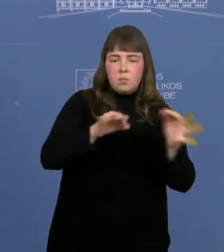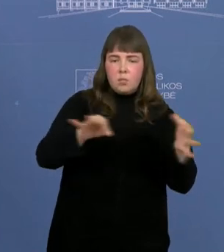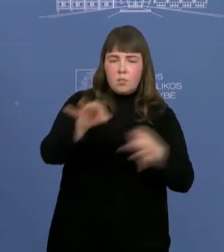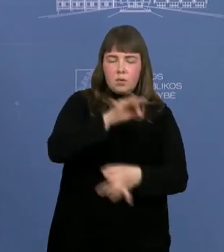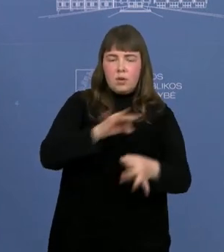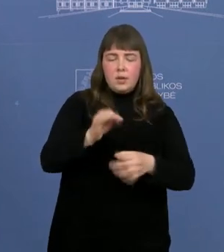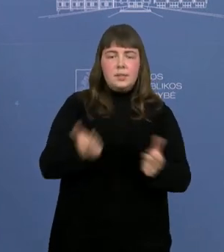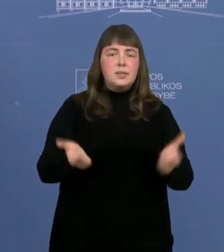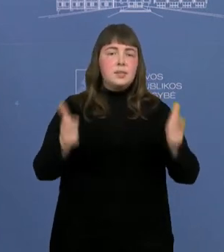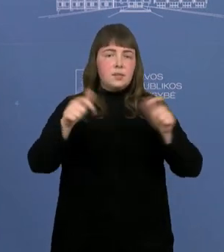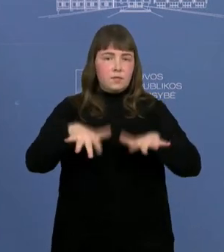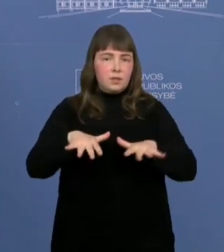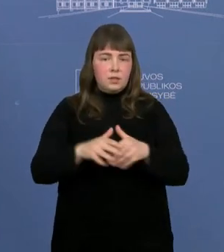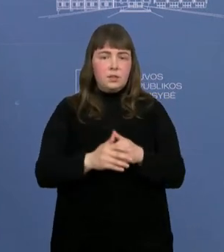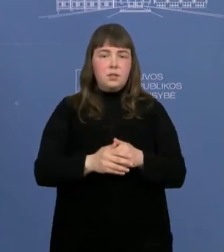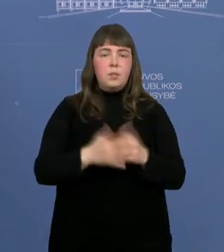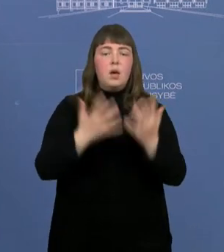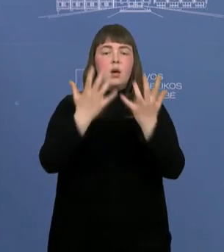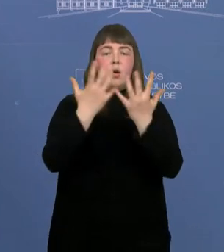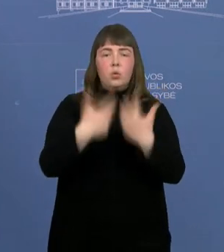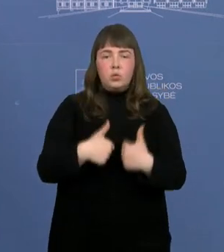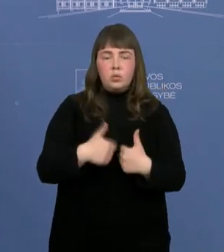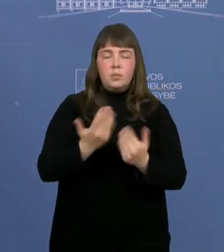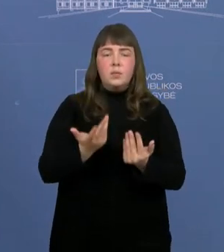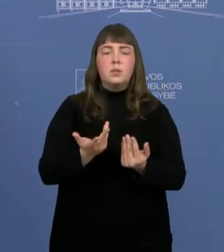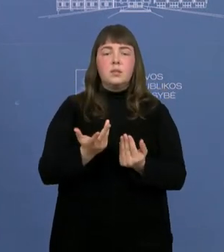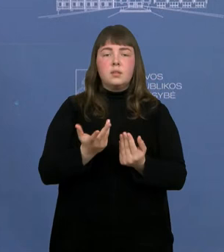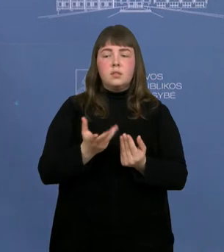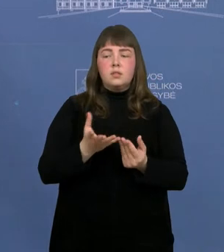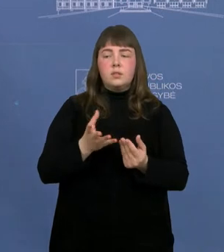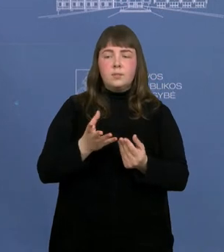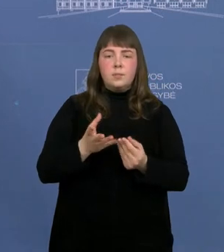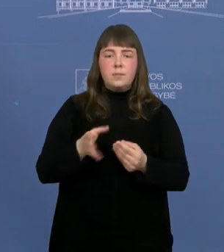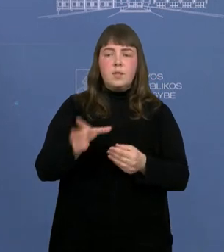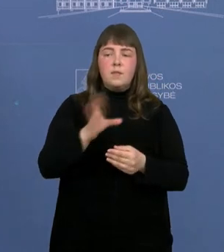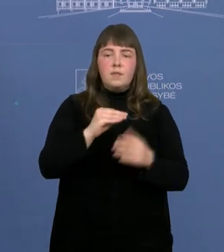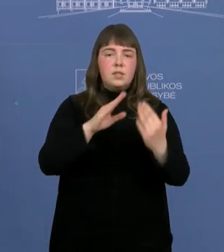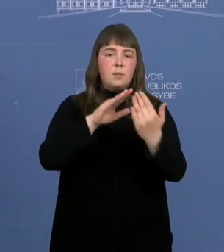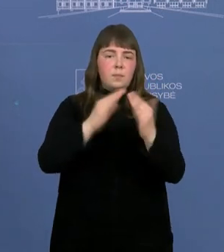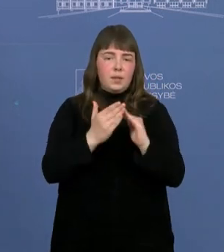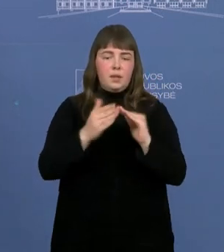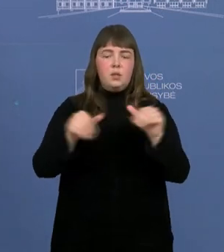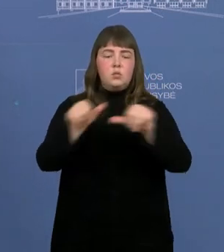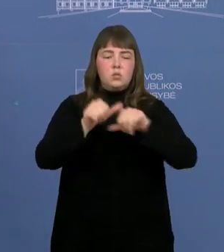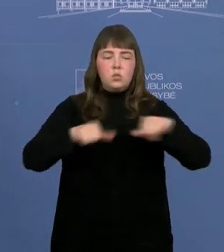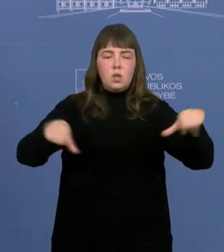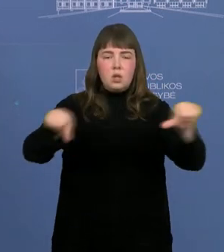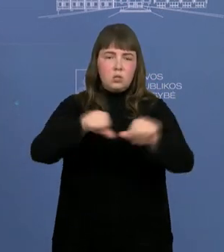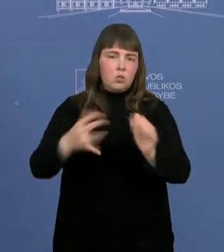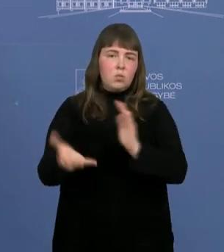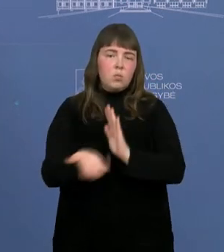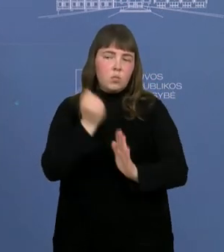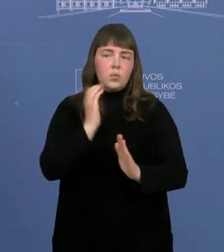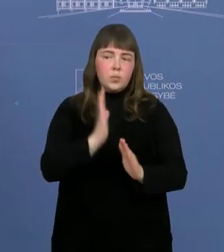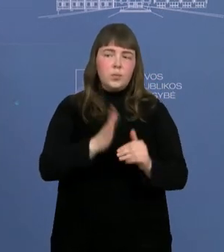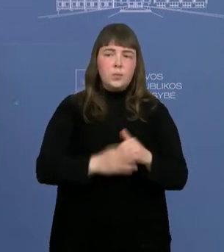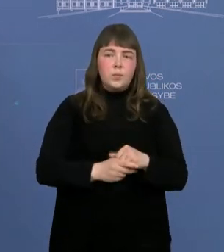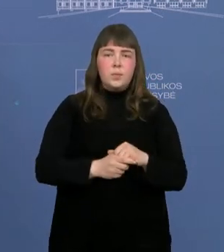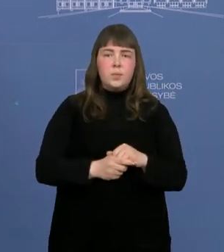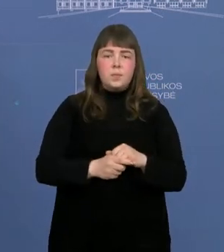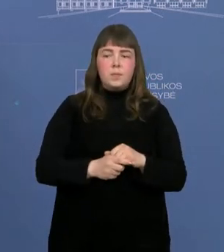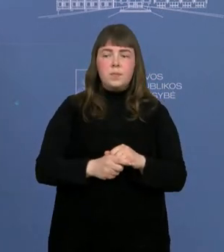savivaldybės automatinė atvarka gaus visą savo miestų teritoriją turimą žemę